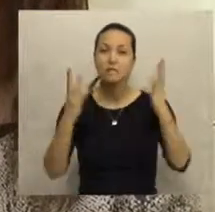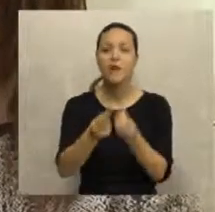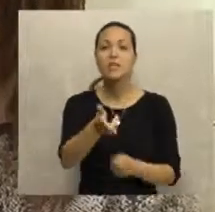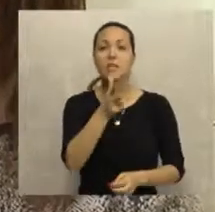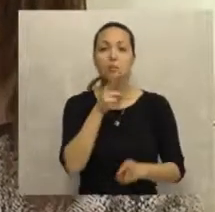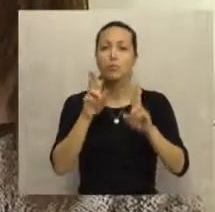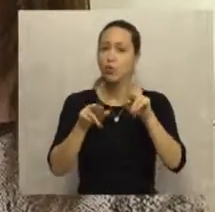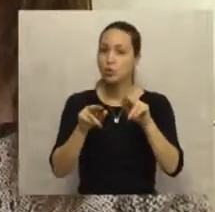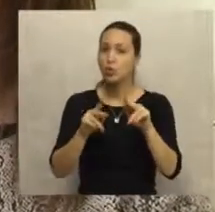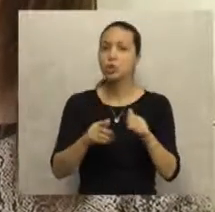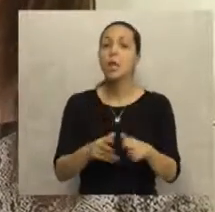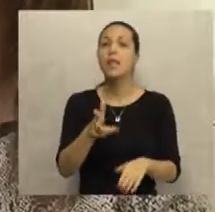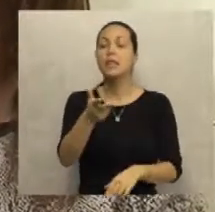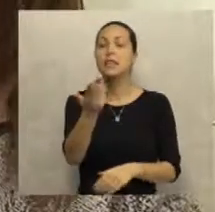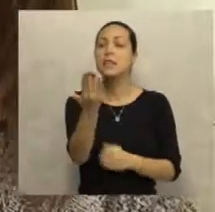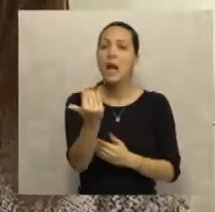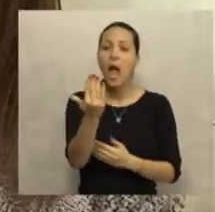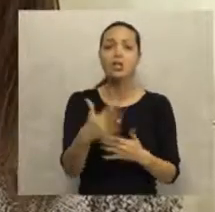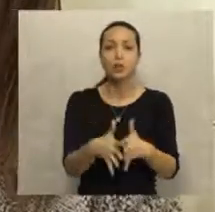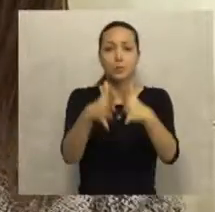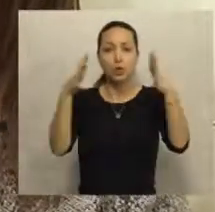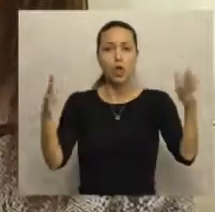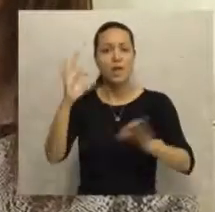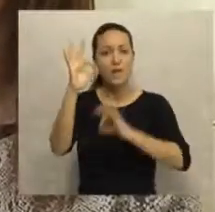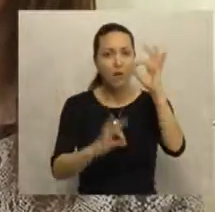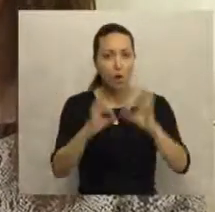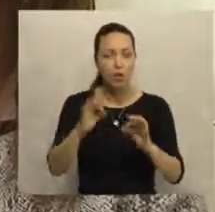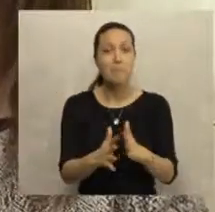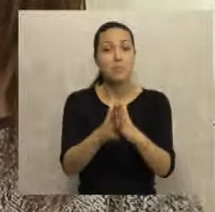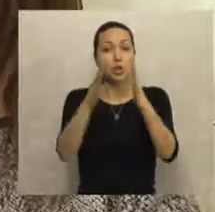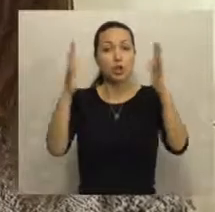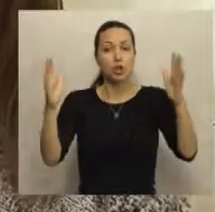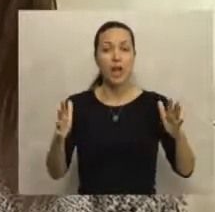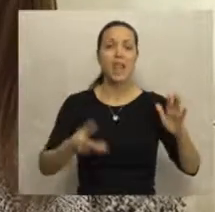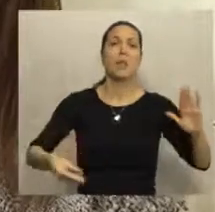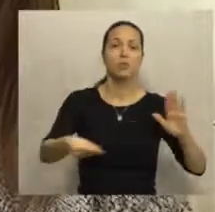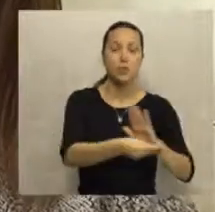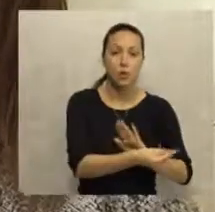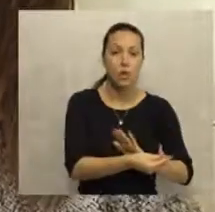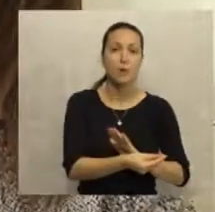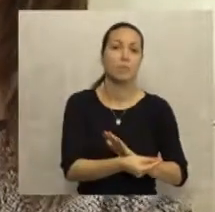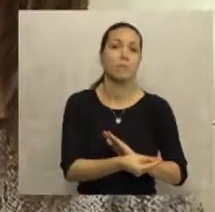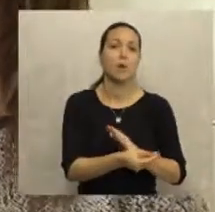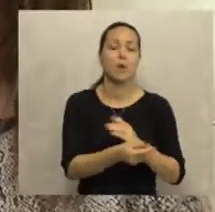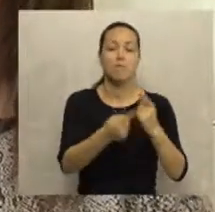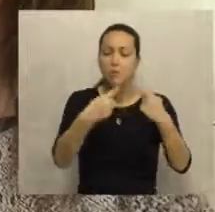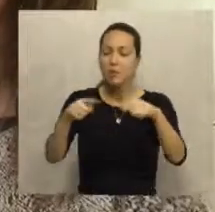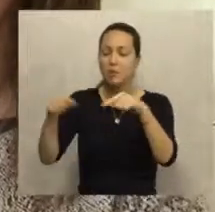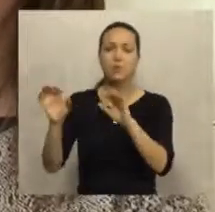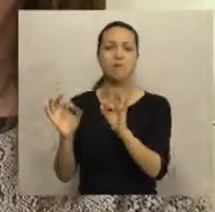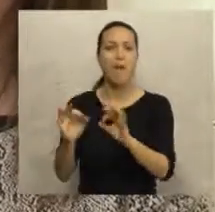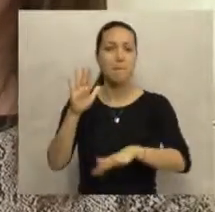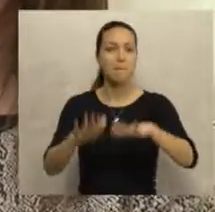i obrađivala sve zahteve, ima mogućnost da traži proširenje ove kvote. Proširenje budžeta po